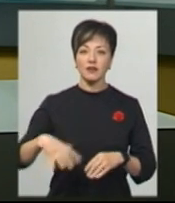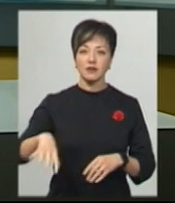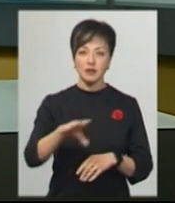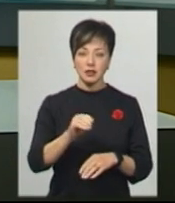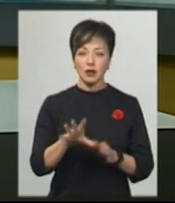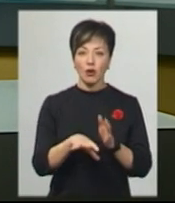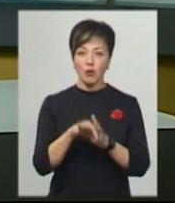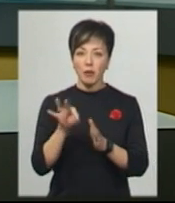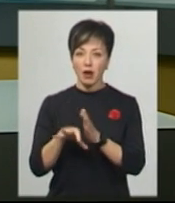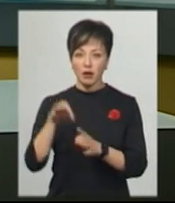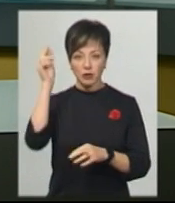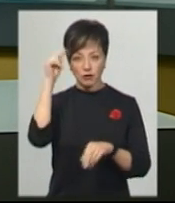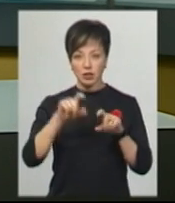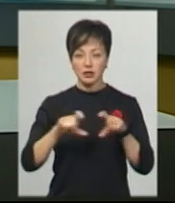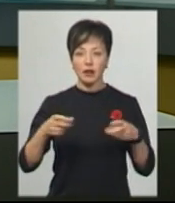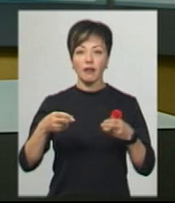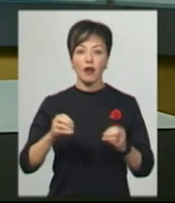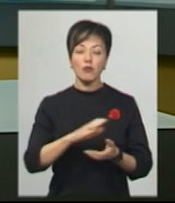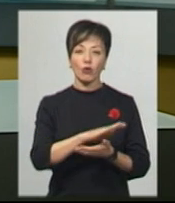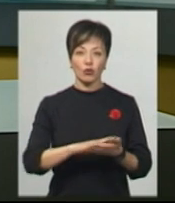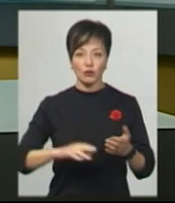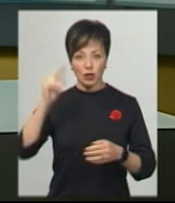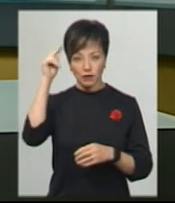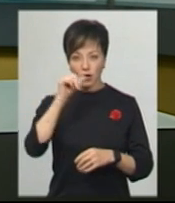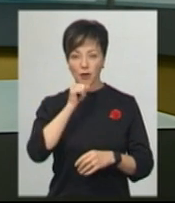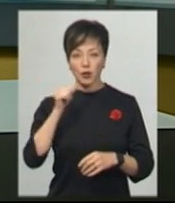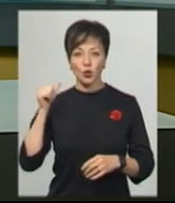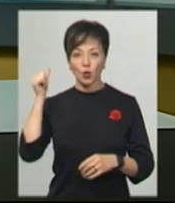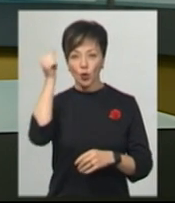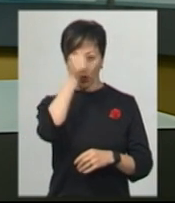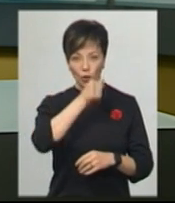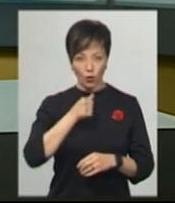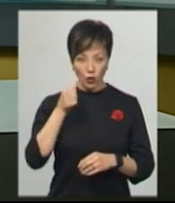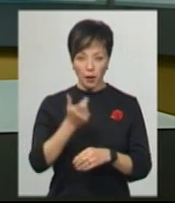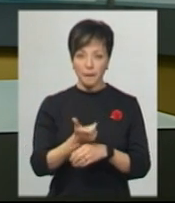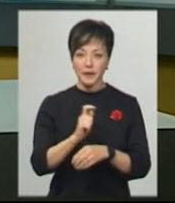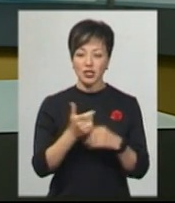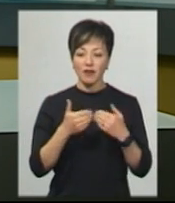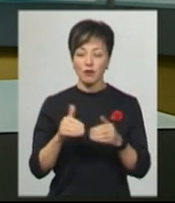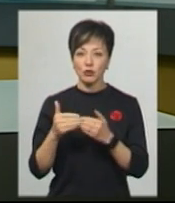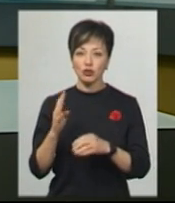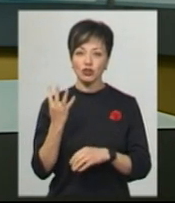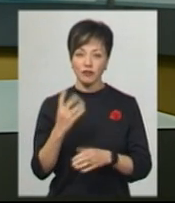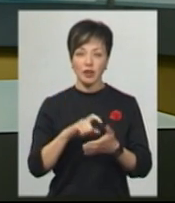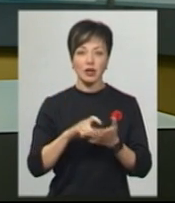обиратимуть навчальний заклад, де продовжать навчання. Минулого року, каже Надія Балабуст, більшість випускників